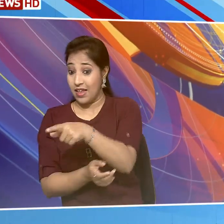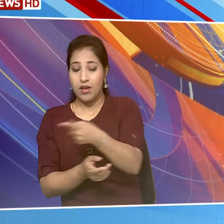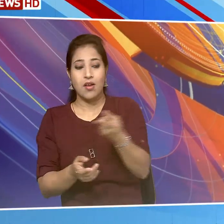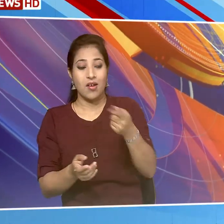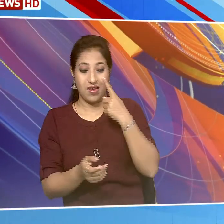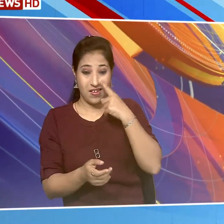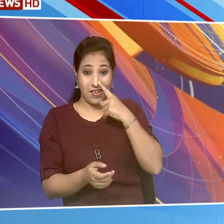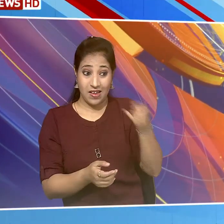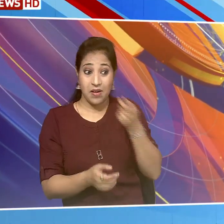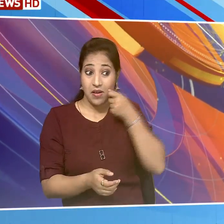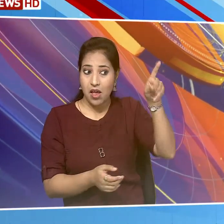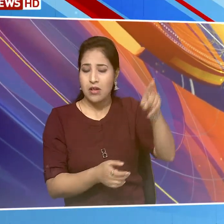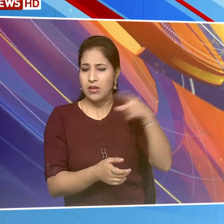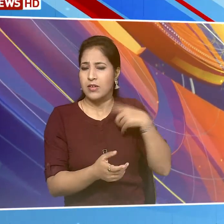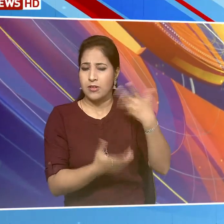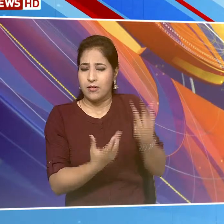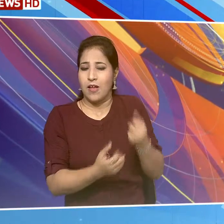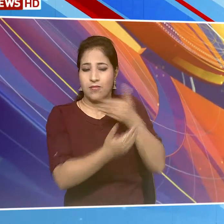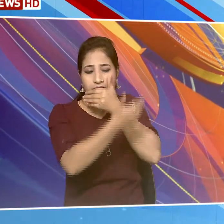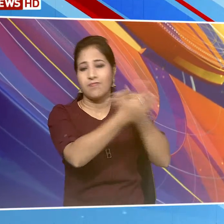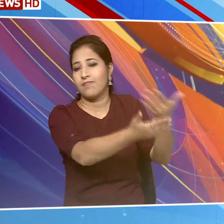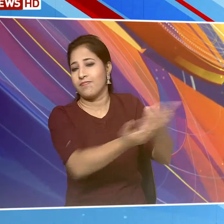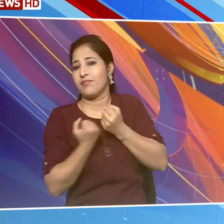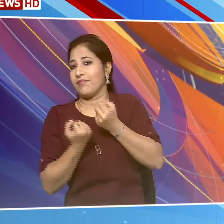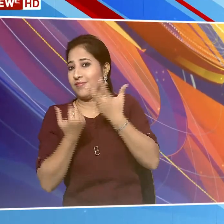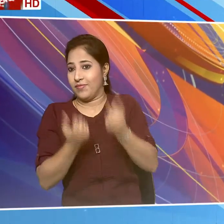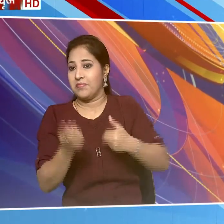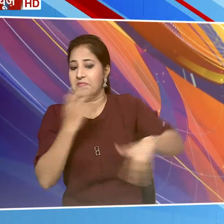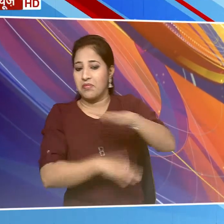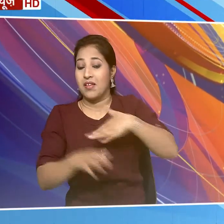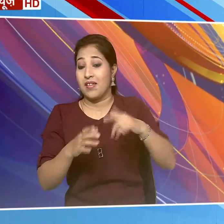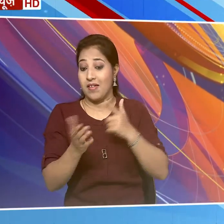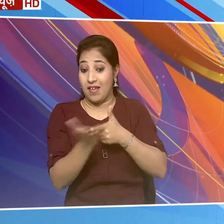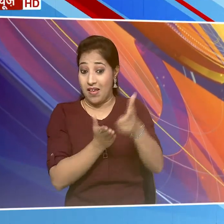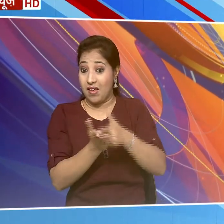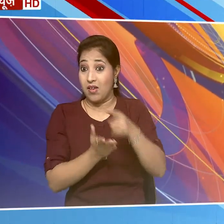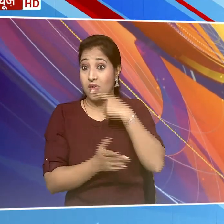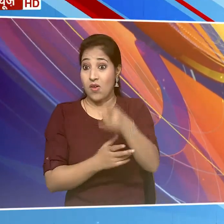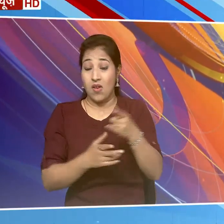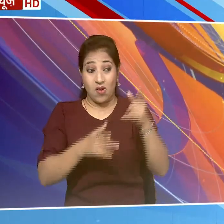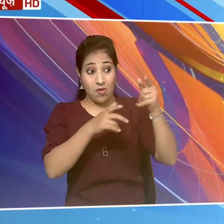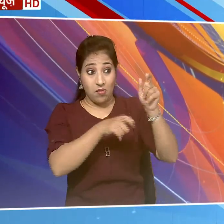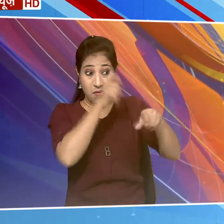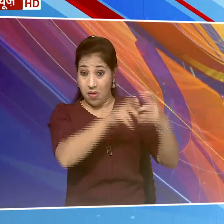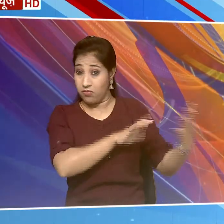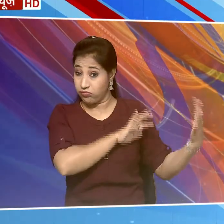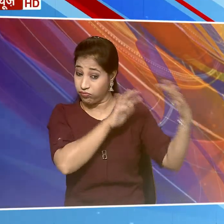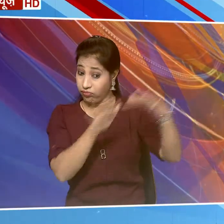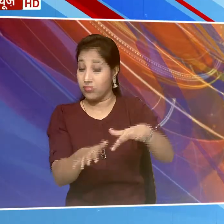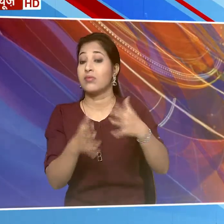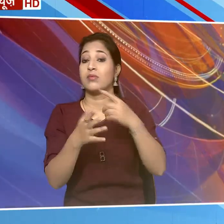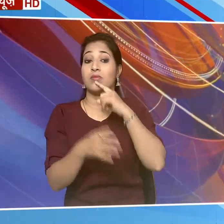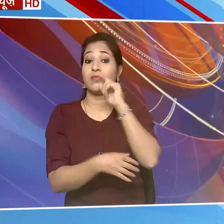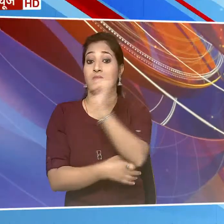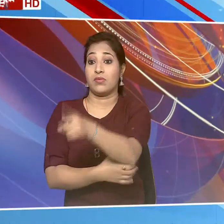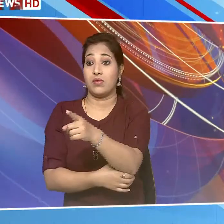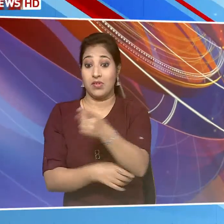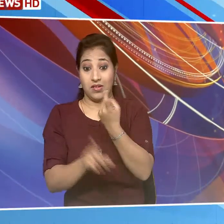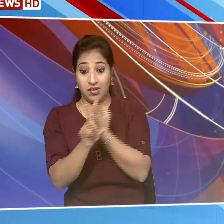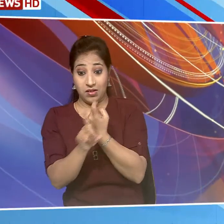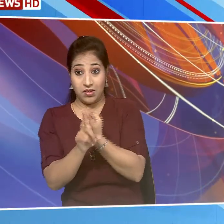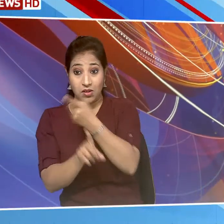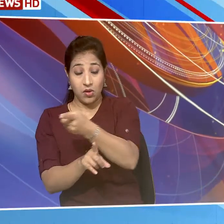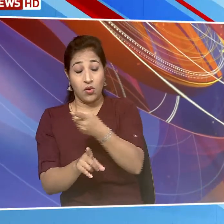सिंग को अगवा करने की पूरी तैयारी कर ली है और गावालों को बोलो पंचायत में कठा हो जाए और कीरती का